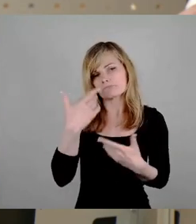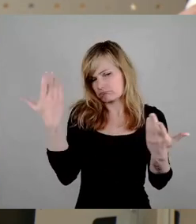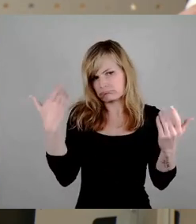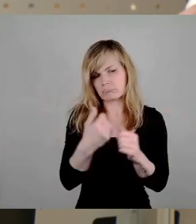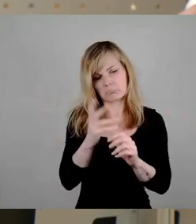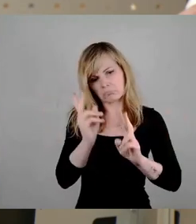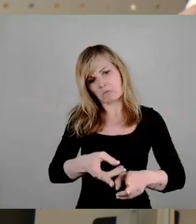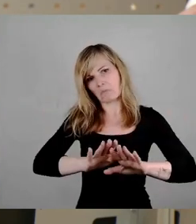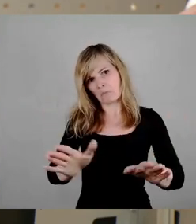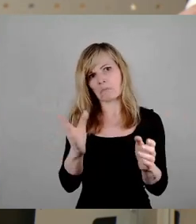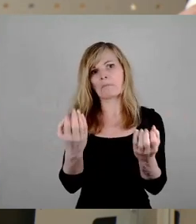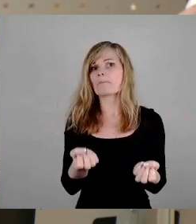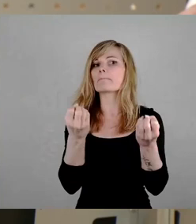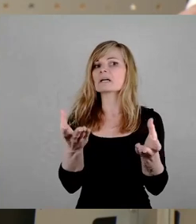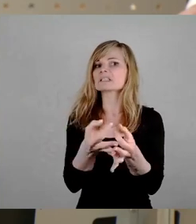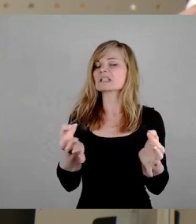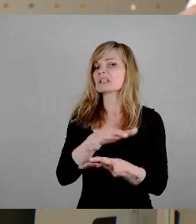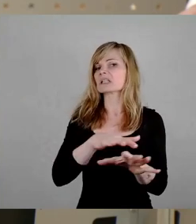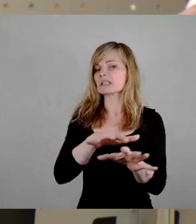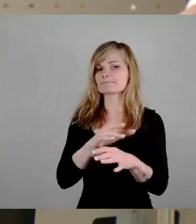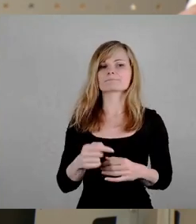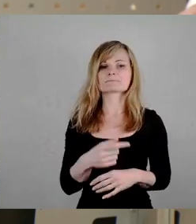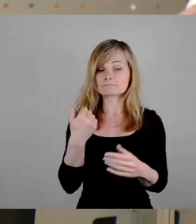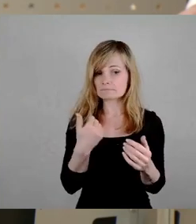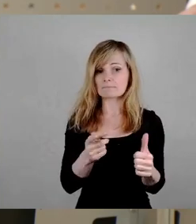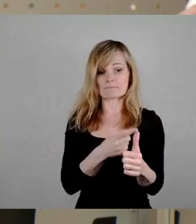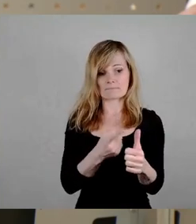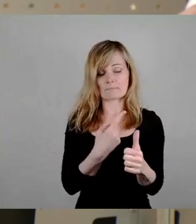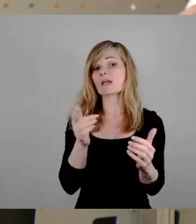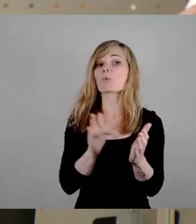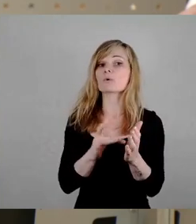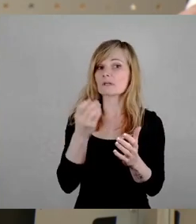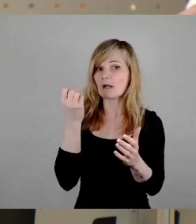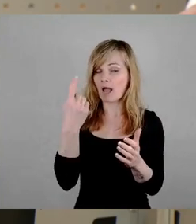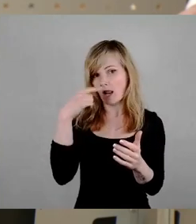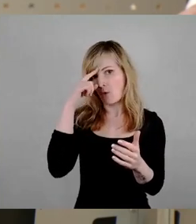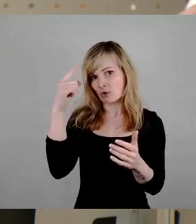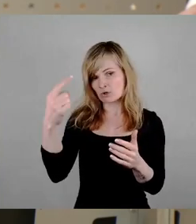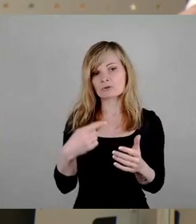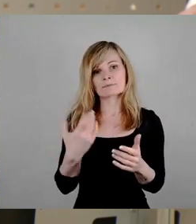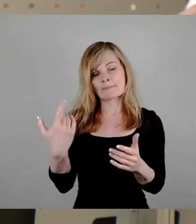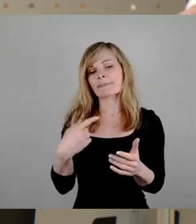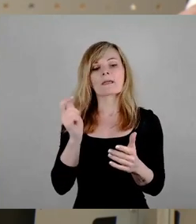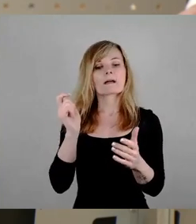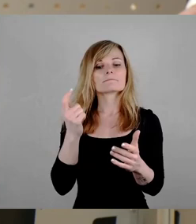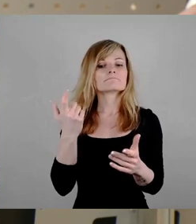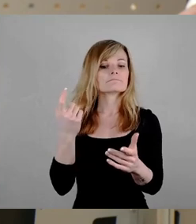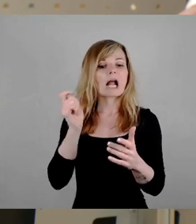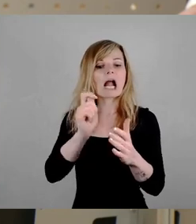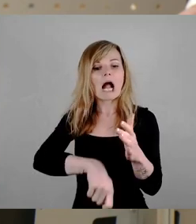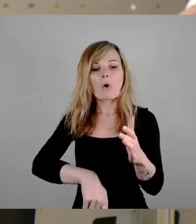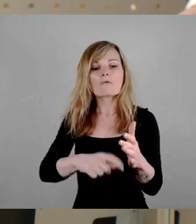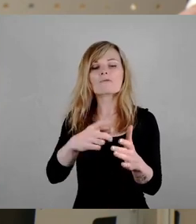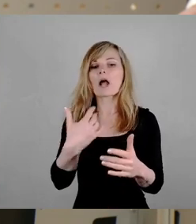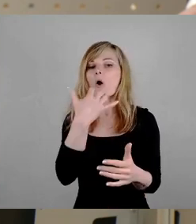dann ein Grund ist natürlich, logischerweise, ich habe ein Grundstück gekauft, ich lasse es liegen in der Hoffnung, dass es